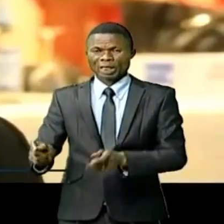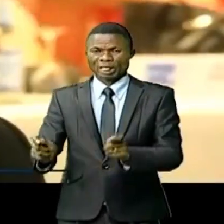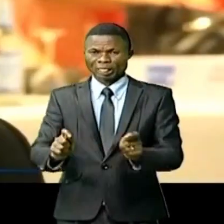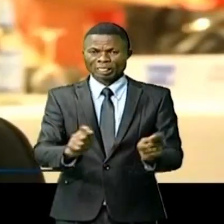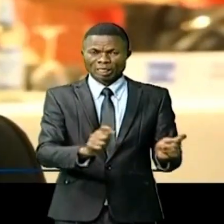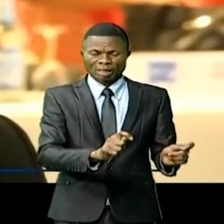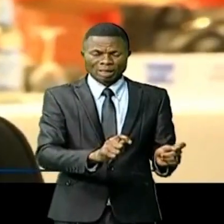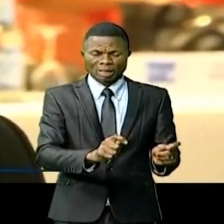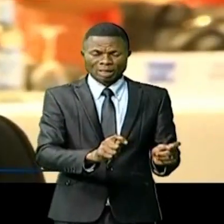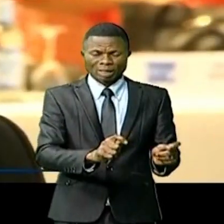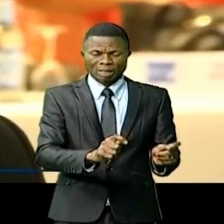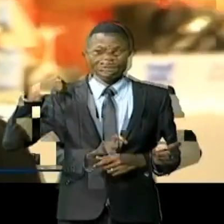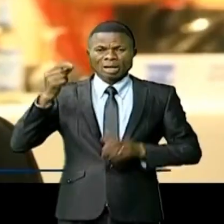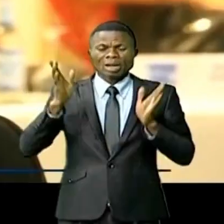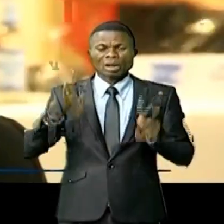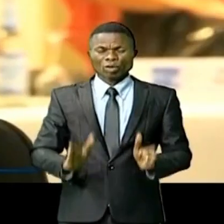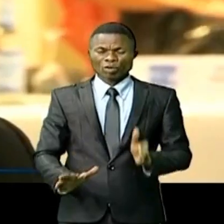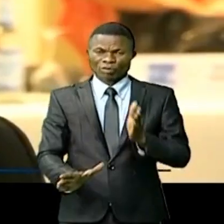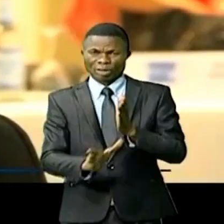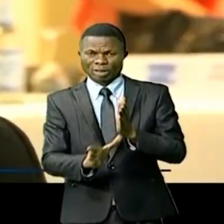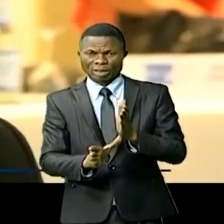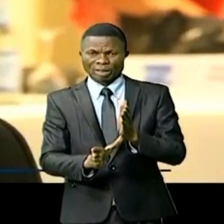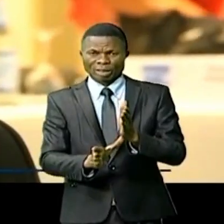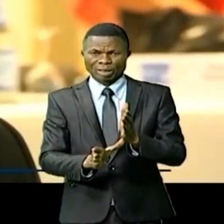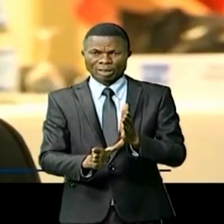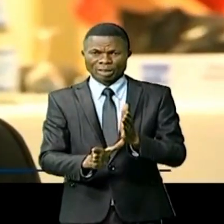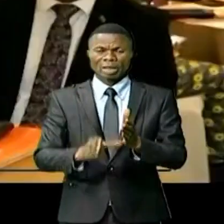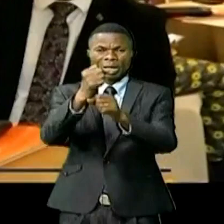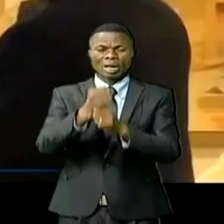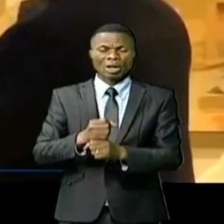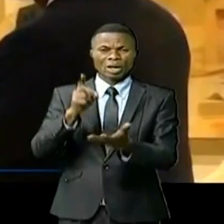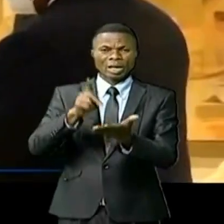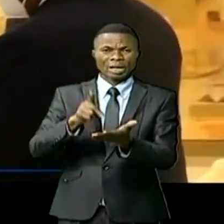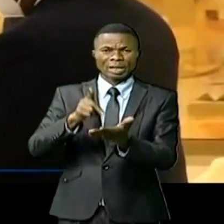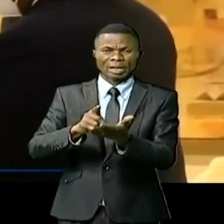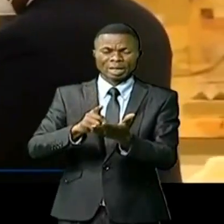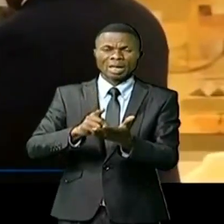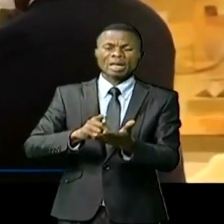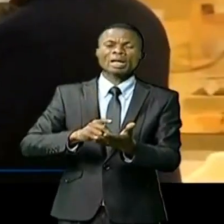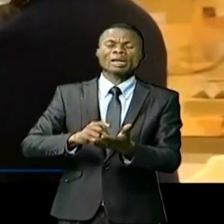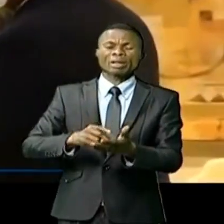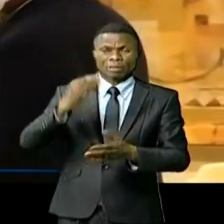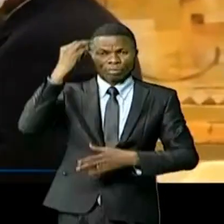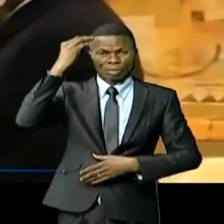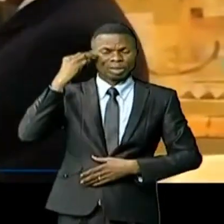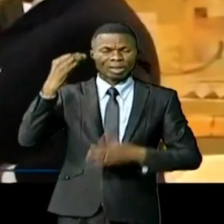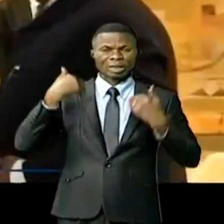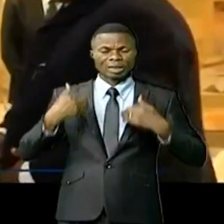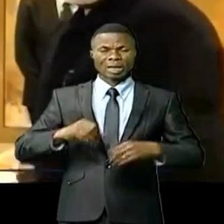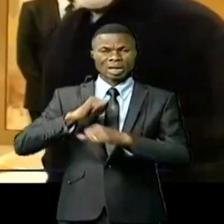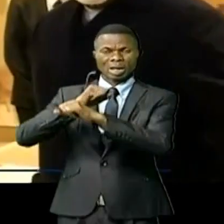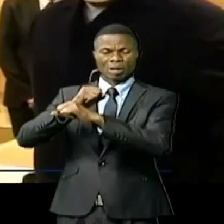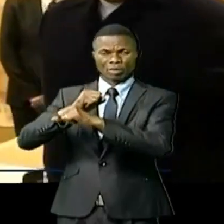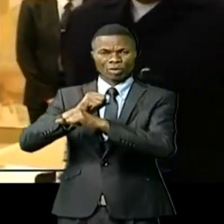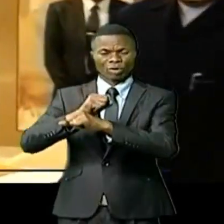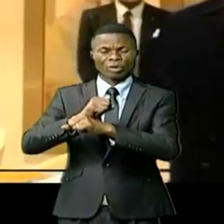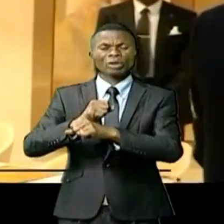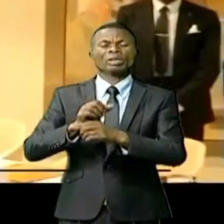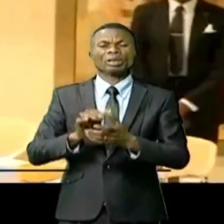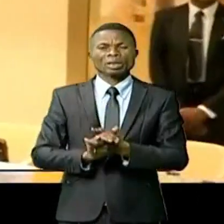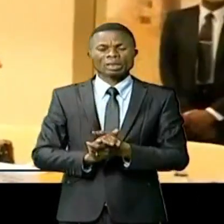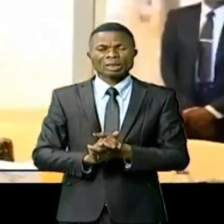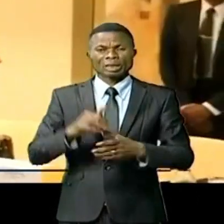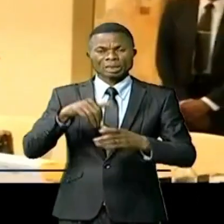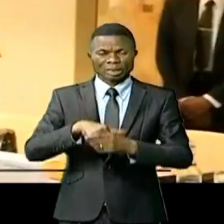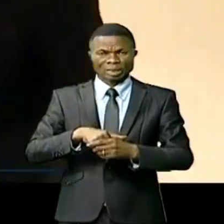gouverneur par intérim Samba Kayabala-Mouni a été décerné du trophée de mérite par le ministre de la Santé, Hygiene et Prévention, Jean-Jacques Mbongani. C